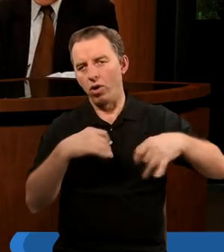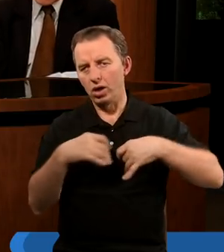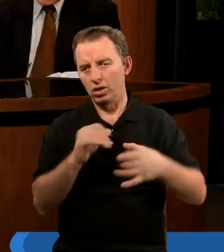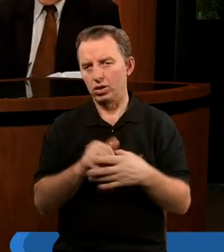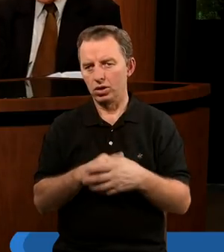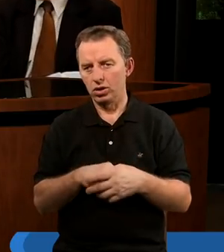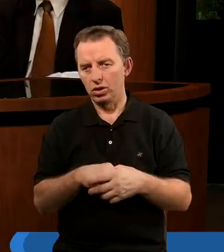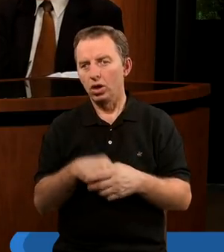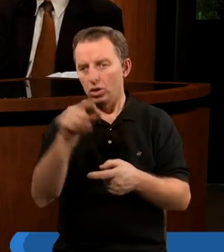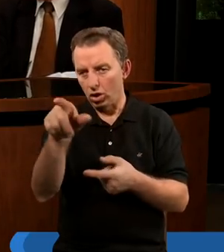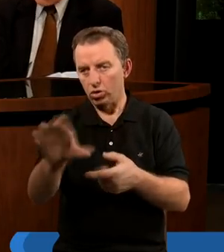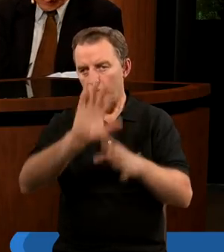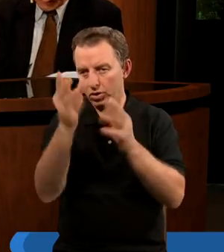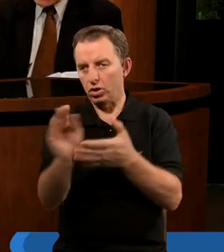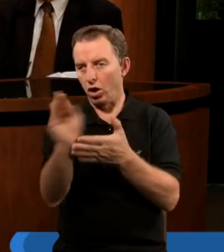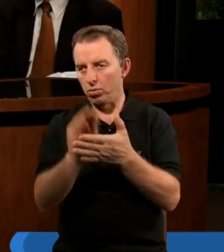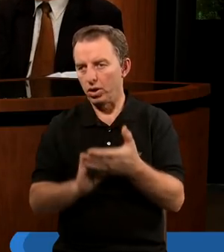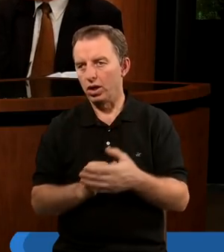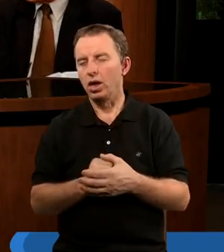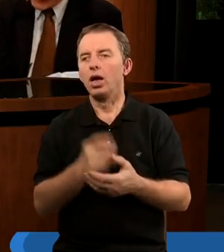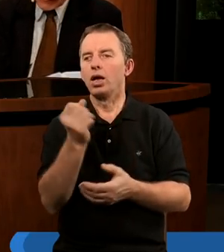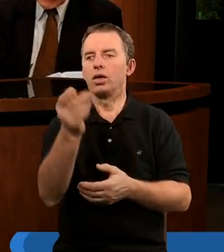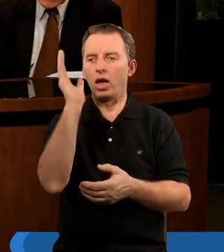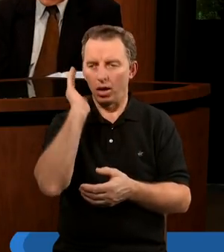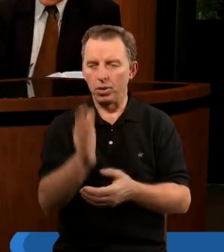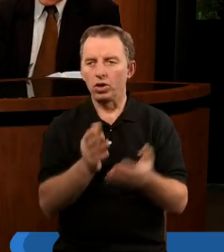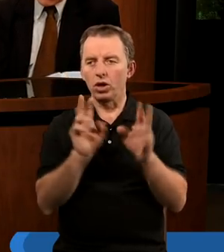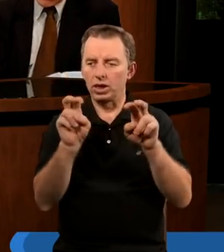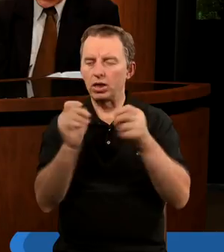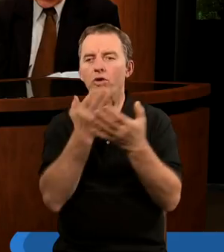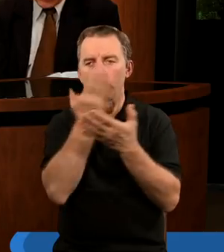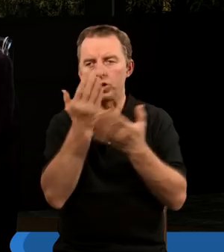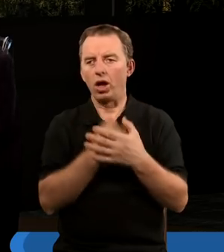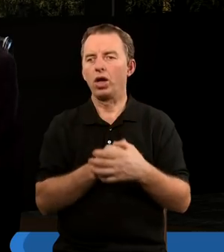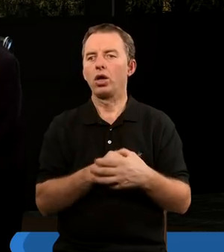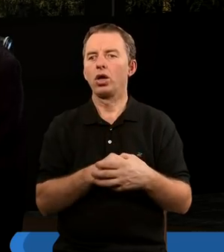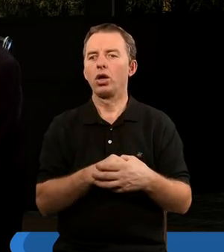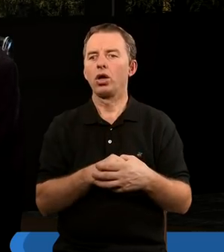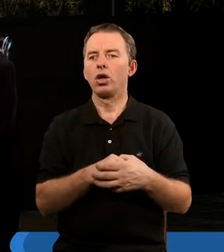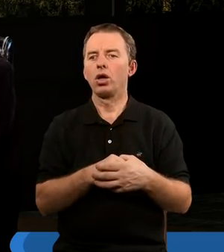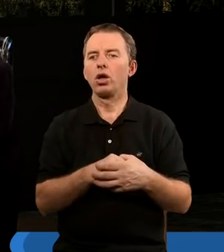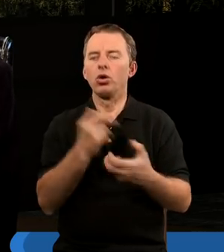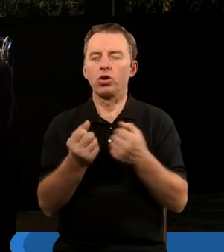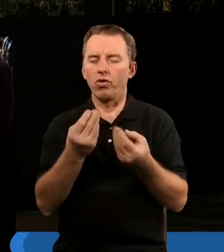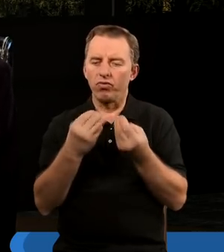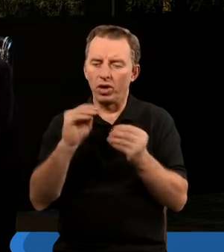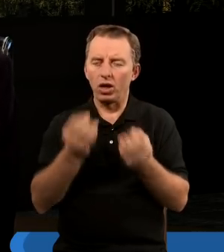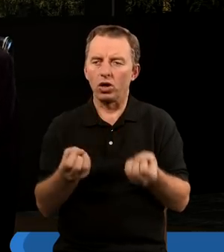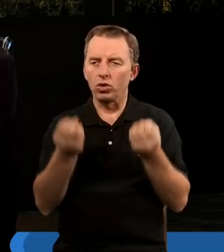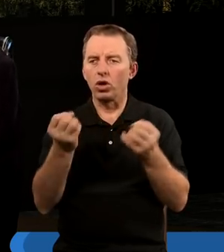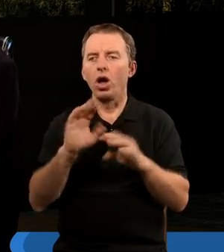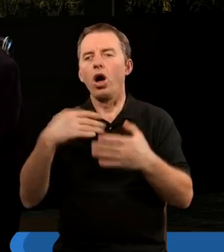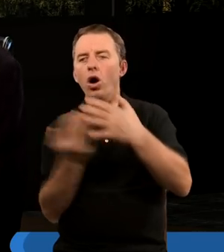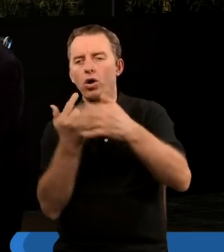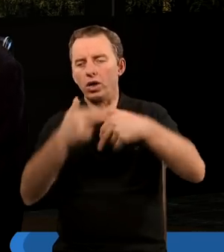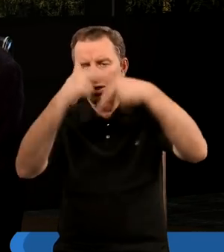rozdział, tylko to, co ten rozdział opisuje. Tak, ale zaraz będę cytował też. Czyni wielkie cuda, tak,